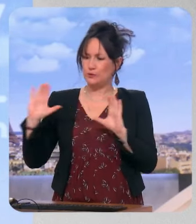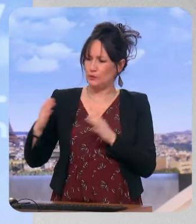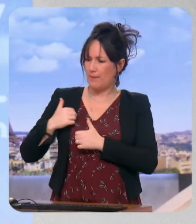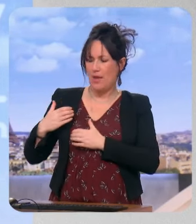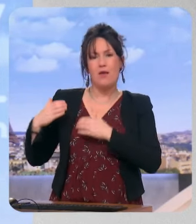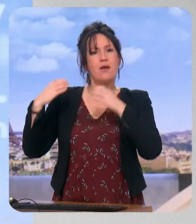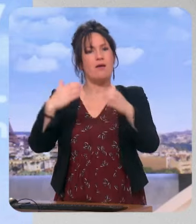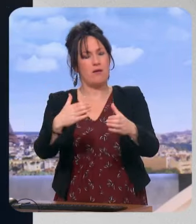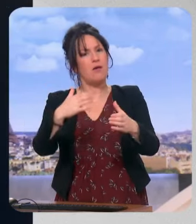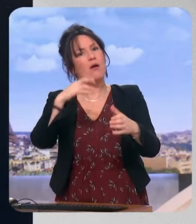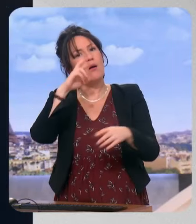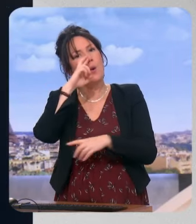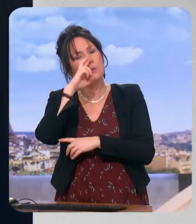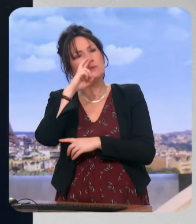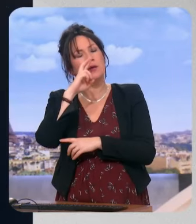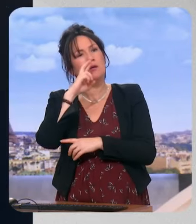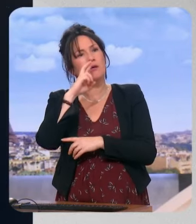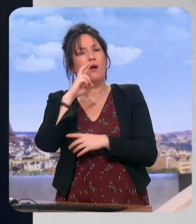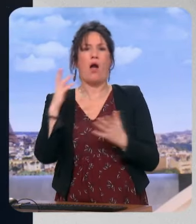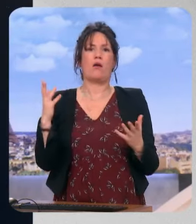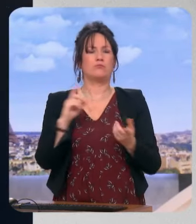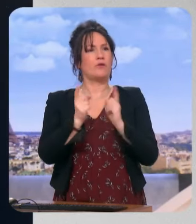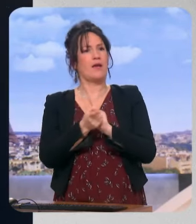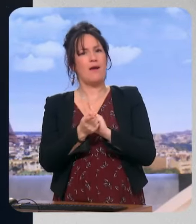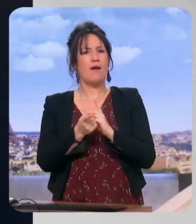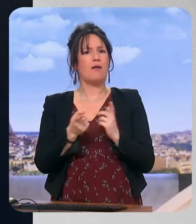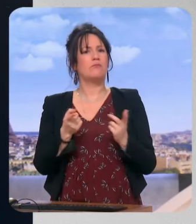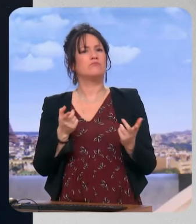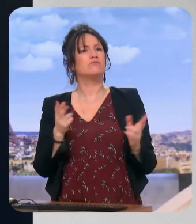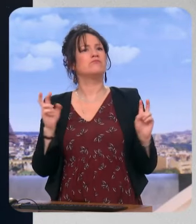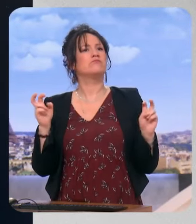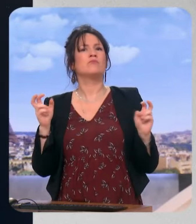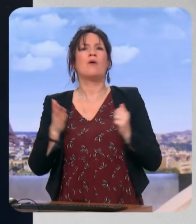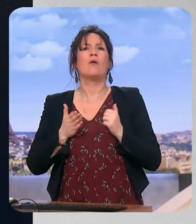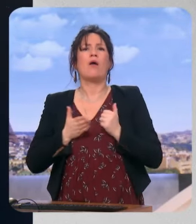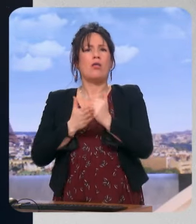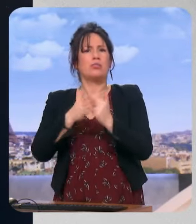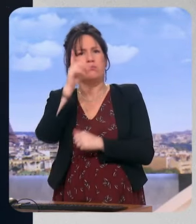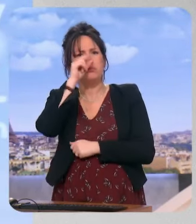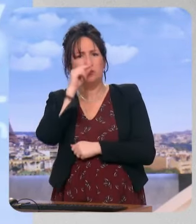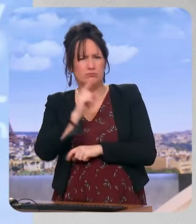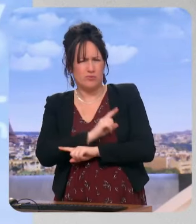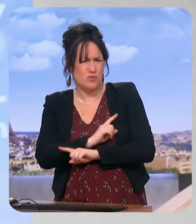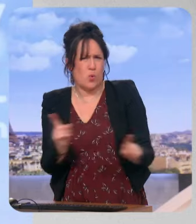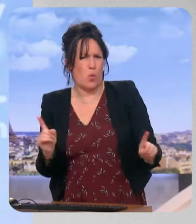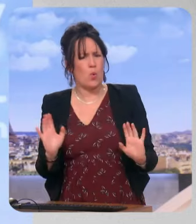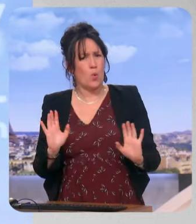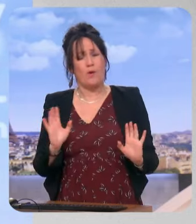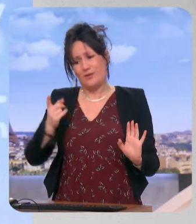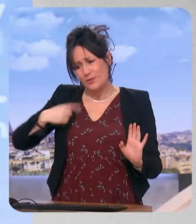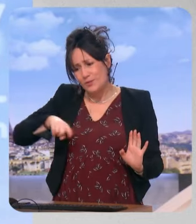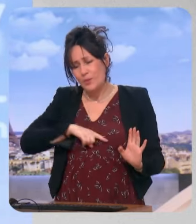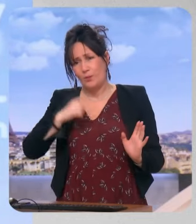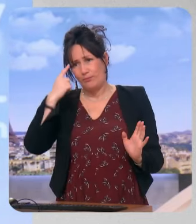'est pas d'accord d'envoyer des troupes en Russie, eh bien on est accusé d'être pro-Poutine. On n'est pas du tout pro-Poutine. On considère qu'il faut prendre des